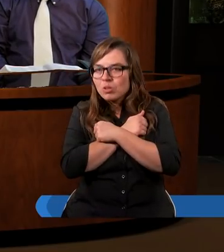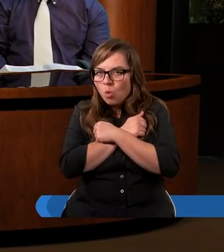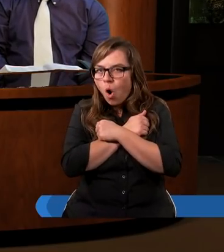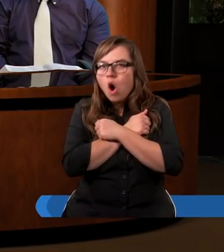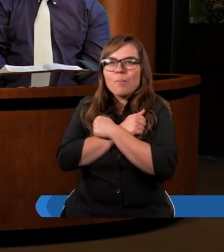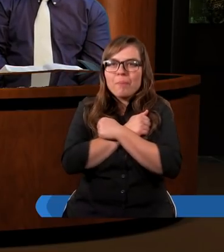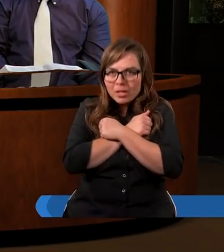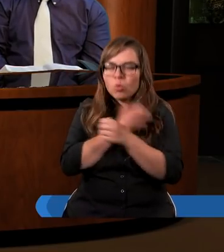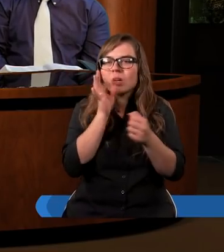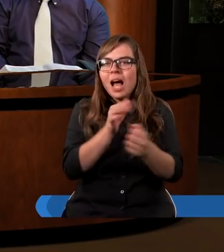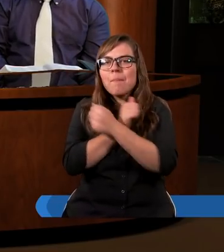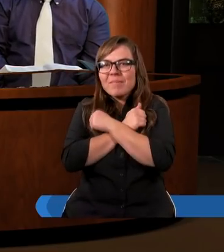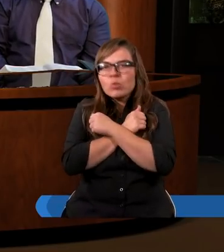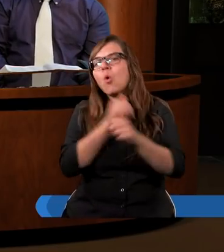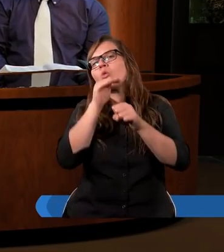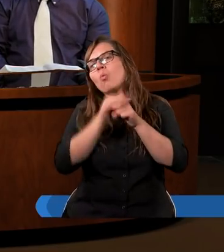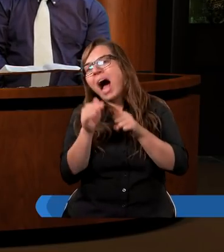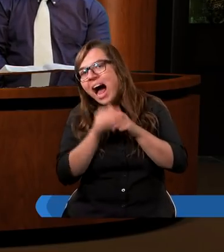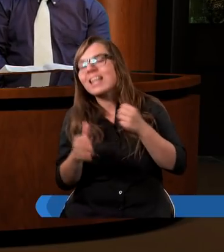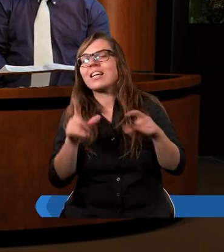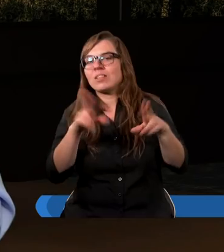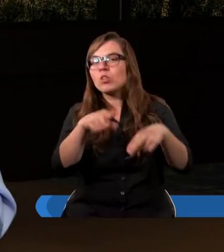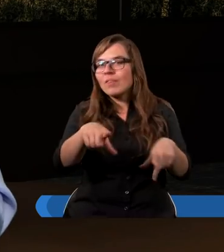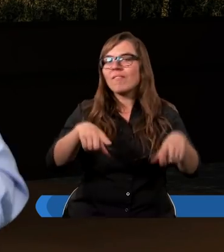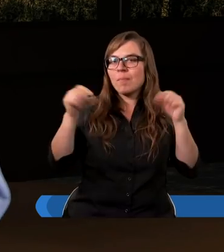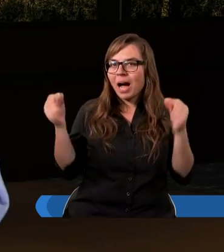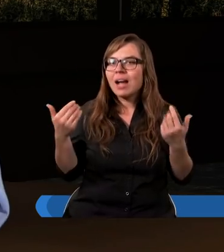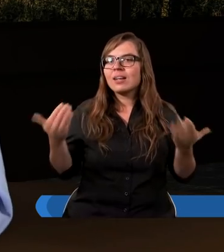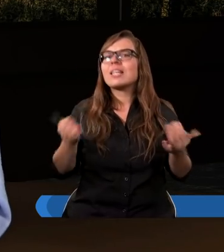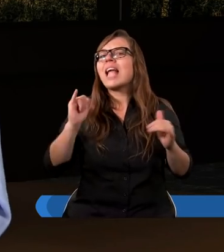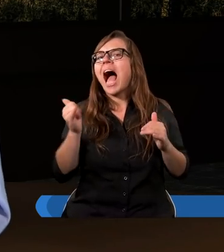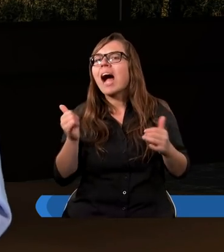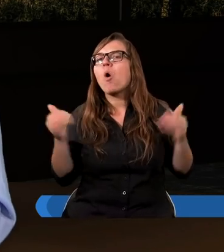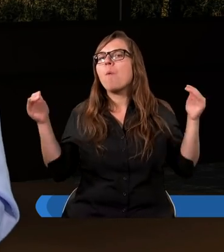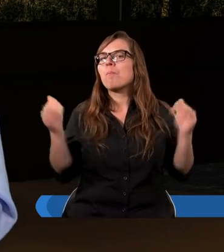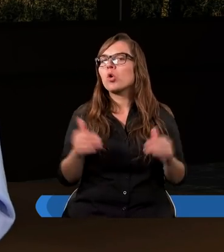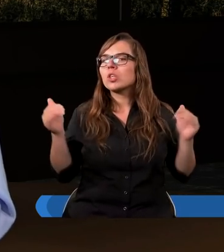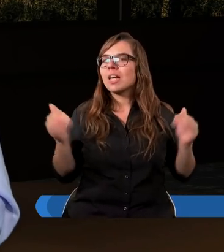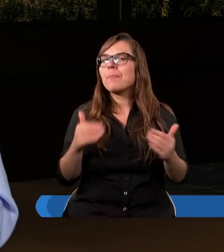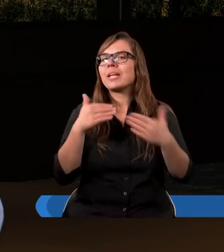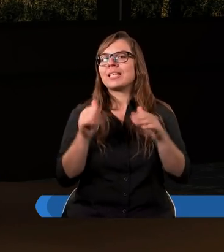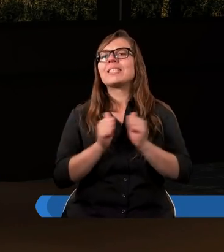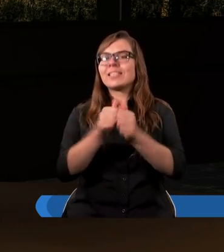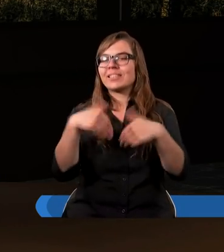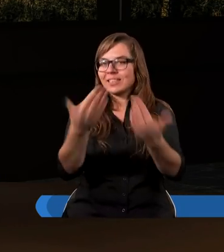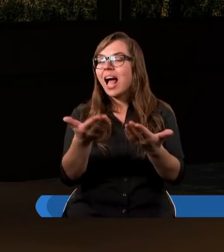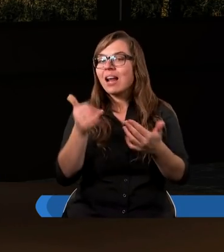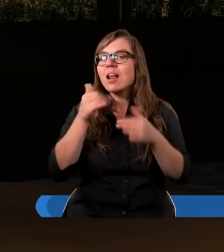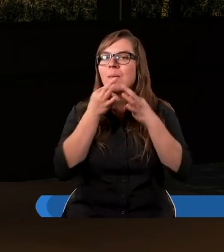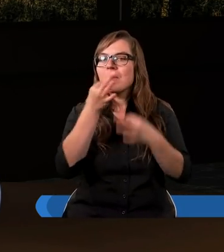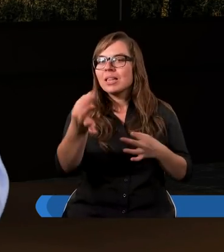tak. Miłość, łaska. Zostali wybrani. Jaka możemy zadać sobie też pytanie,